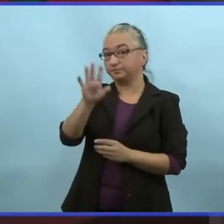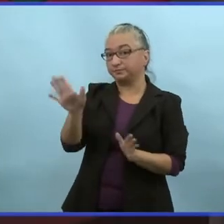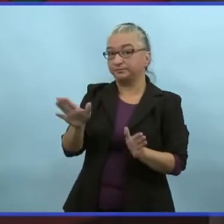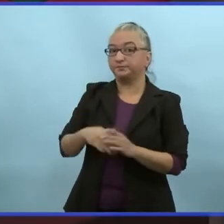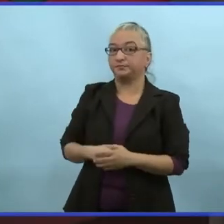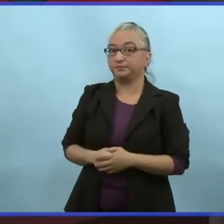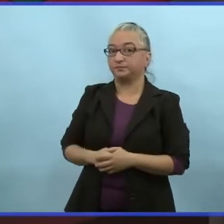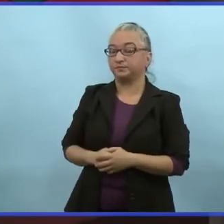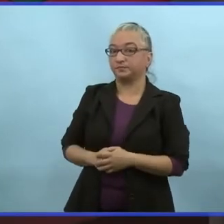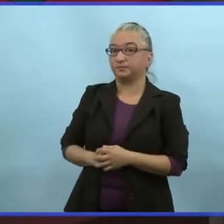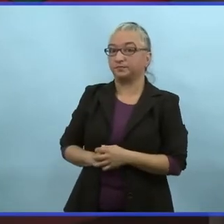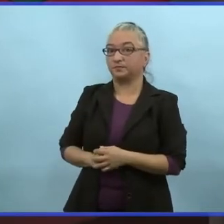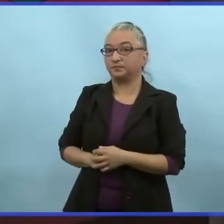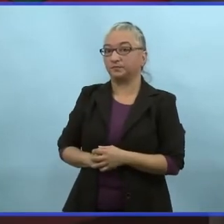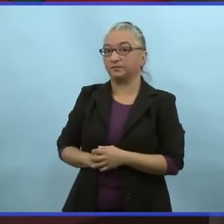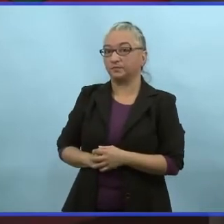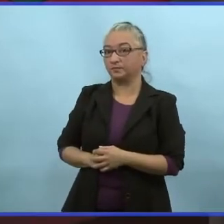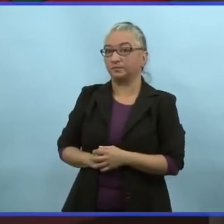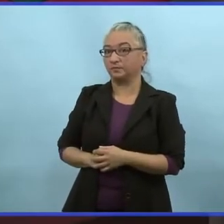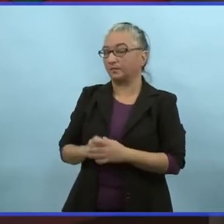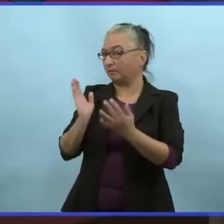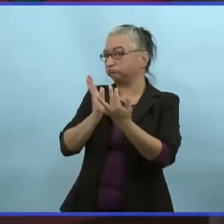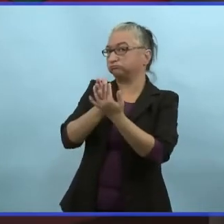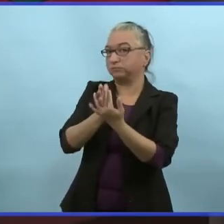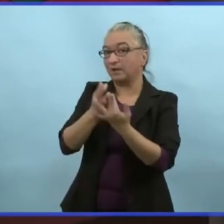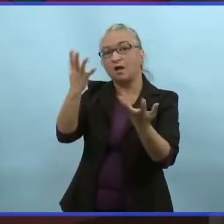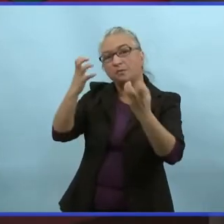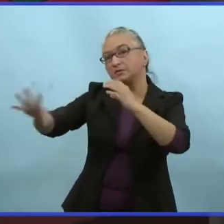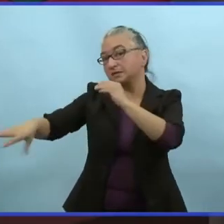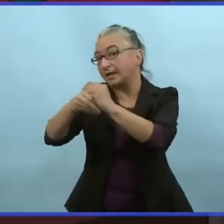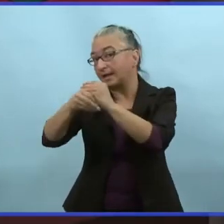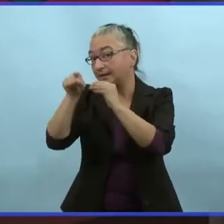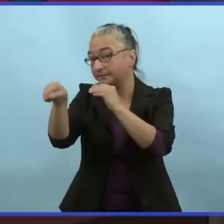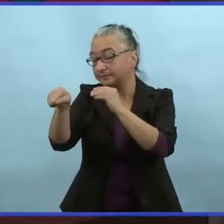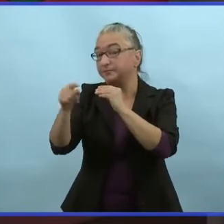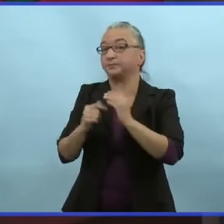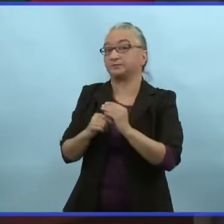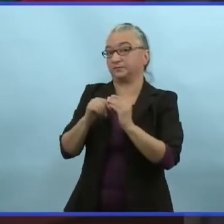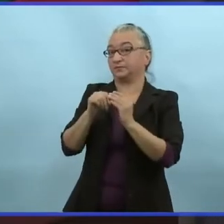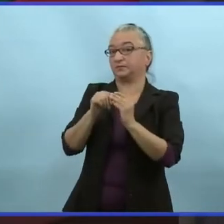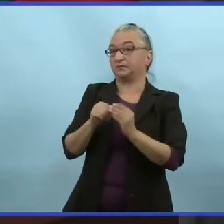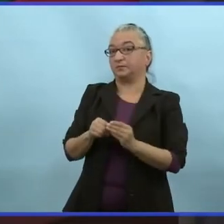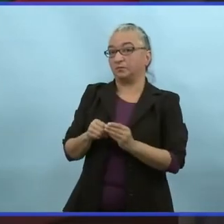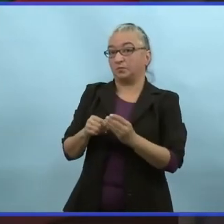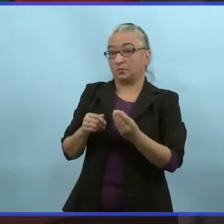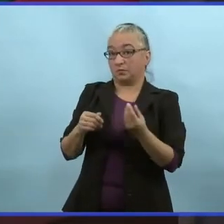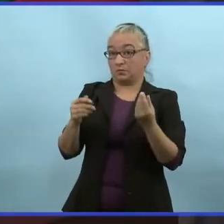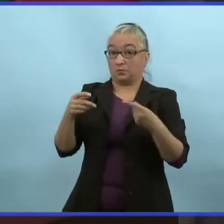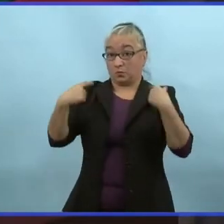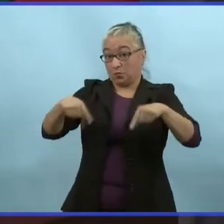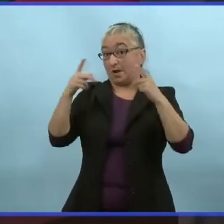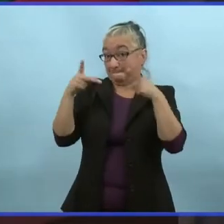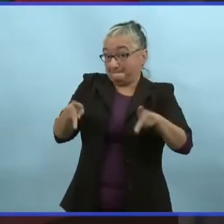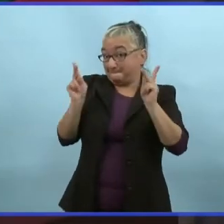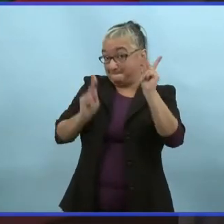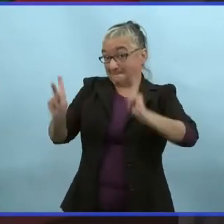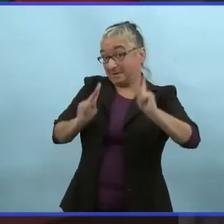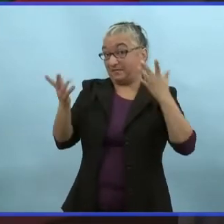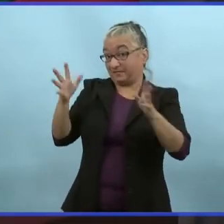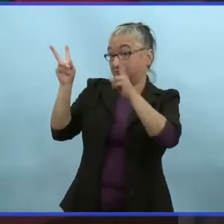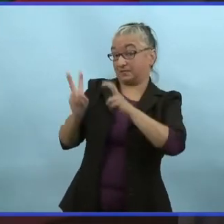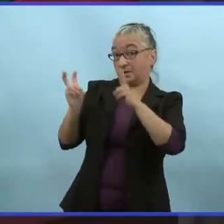Inaudible. Non, j'allais juste ajouter que quand on